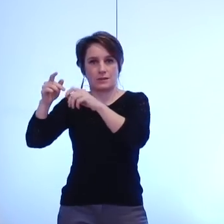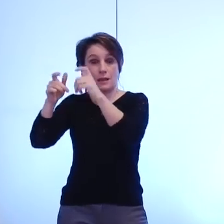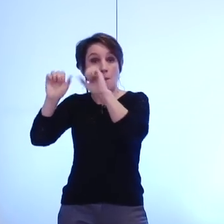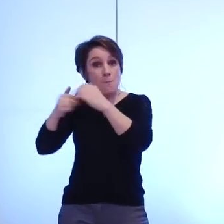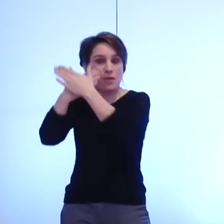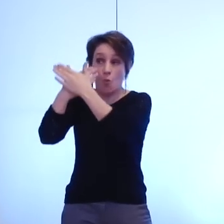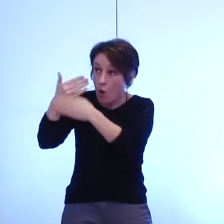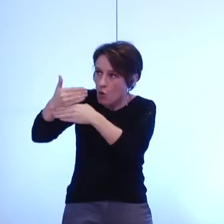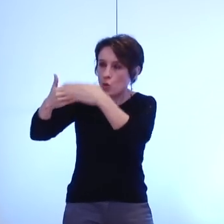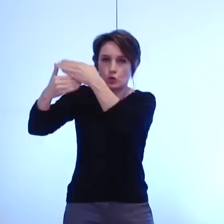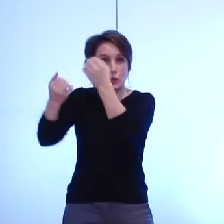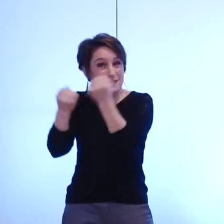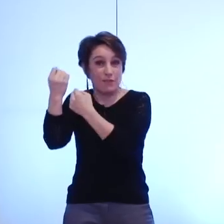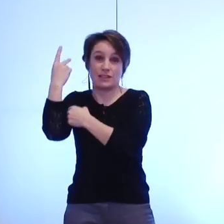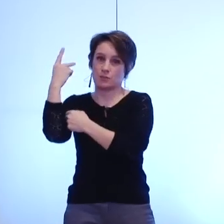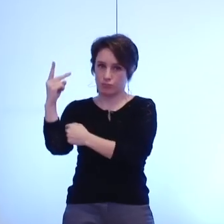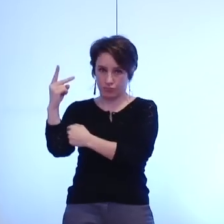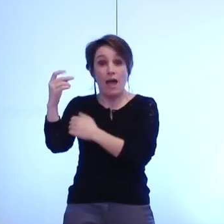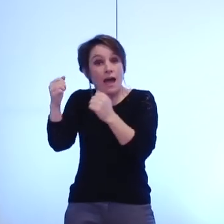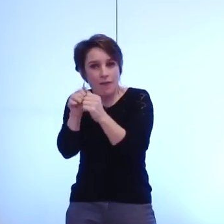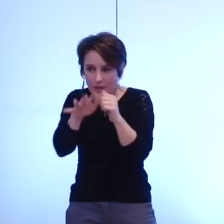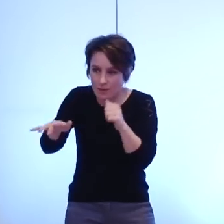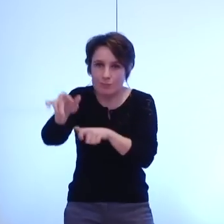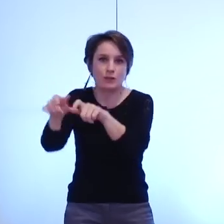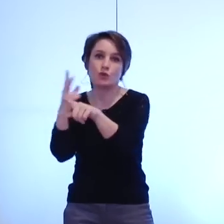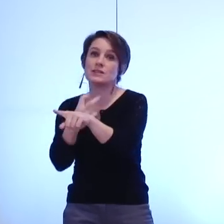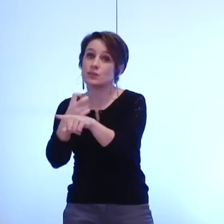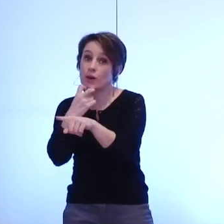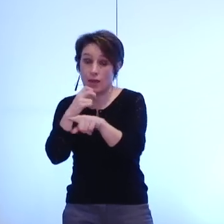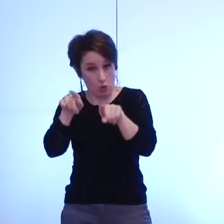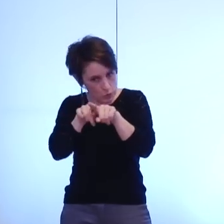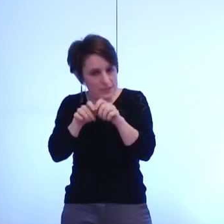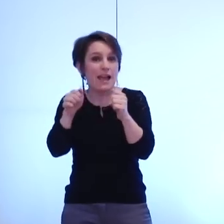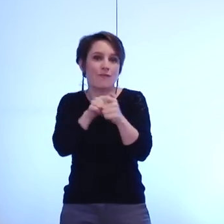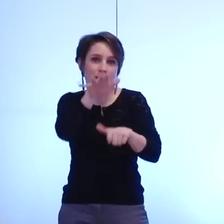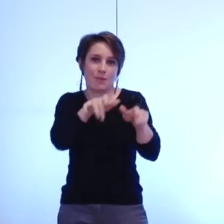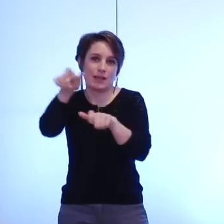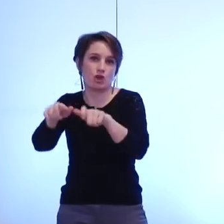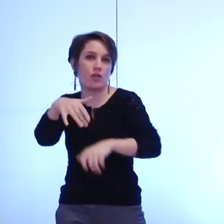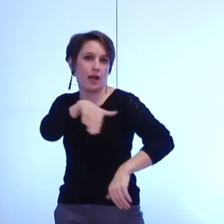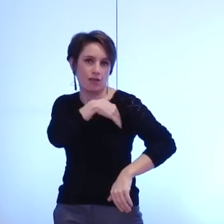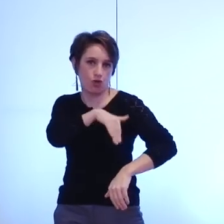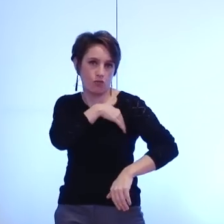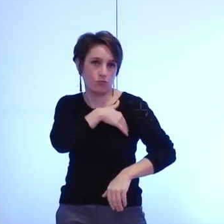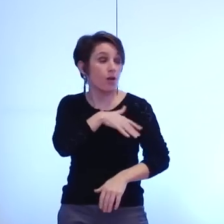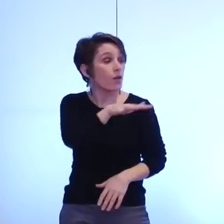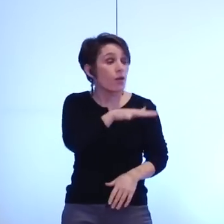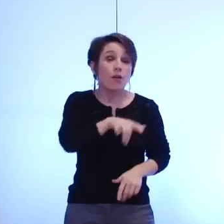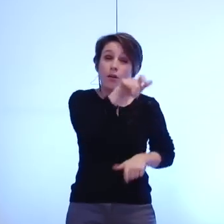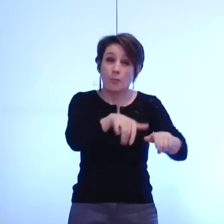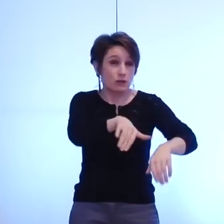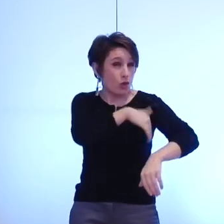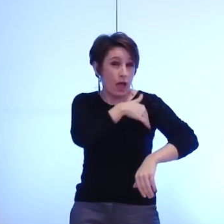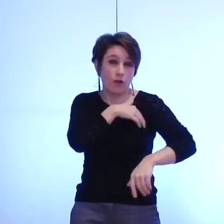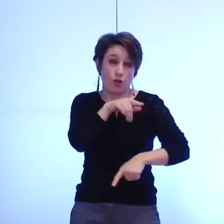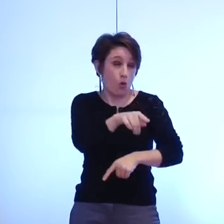citoyens les construire aussi avec les agents les agents qui sont la première ressource